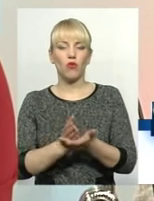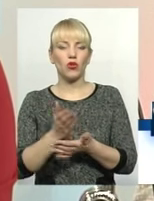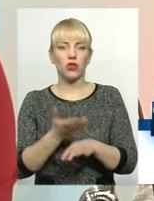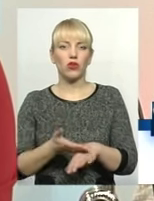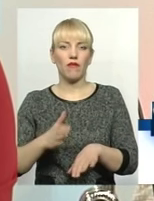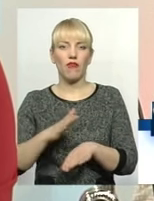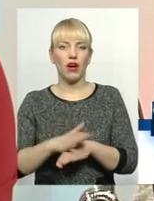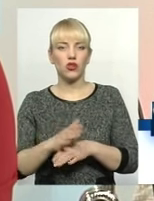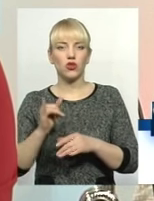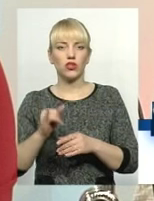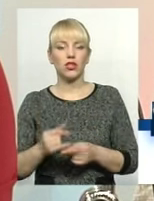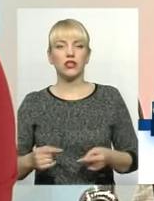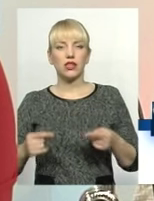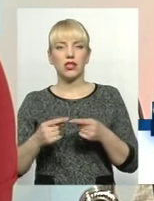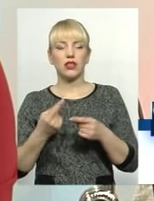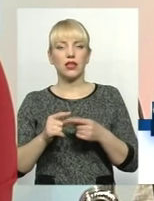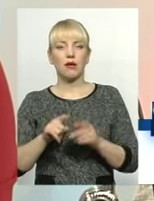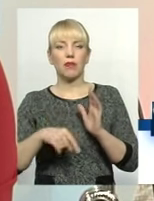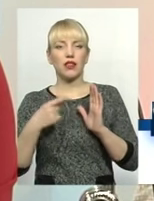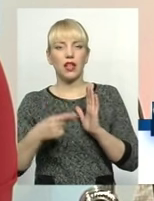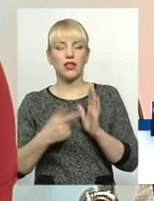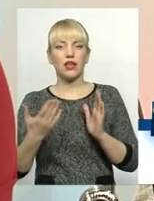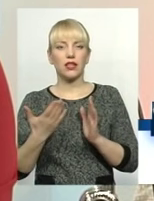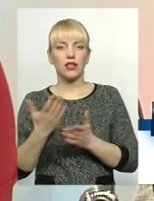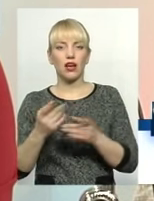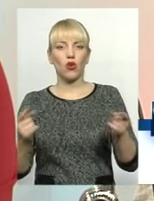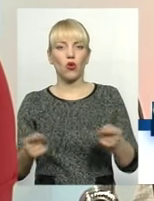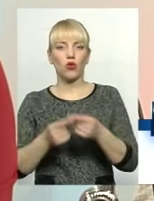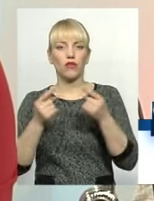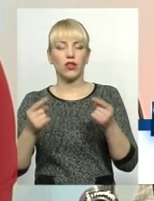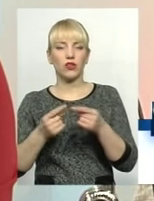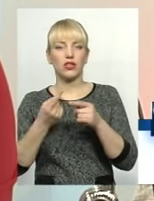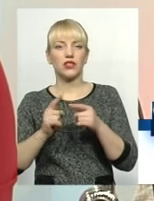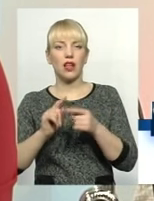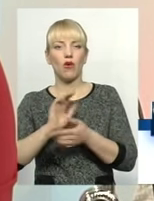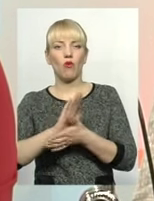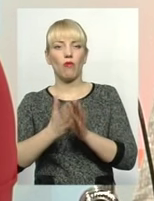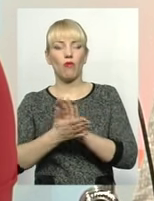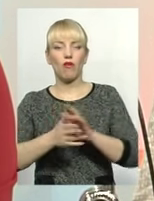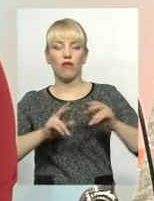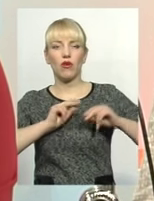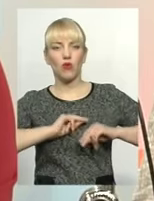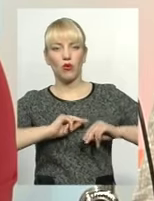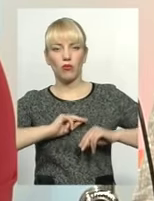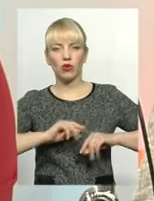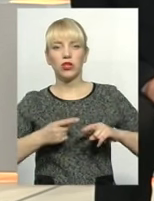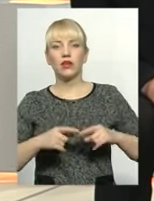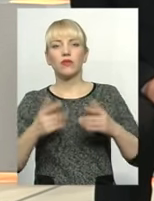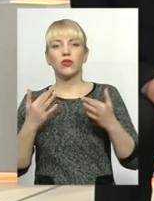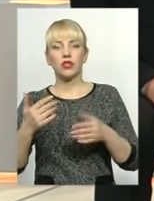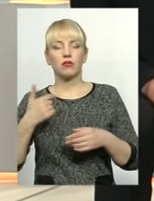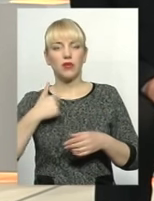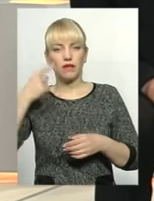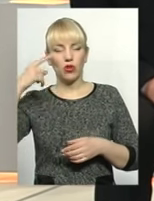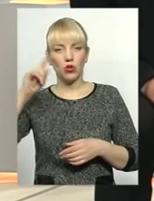етапом, можливо, питань, які є конфліктогенними, це все ж таки умови роботи і праці. І оскільки мені відомо, от я сьогодні